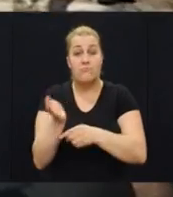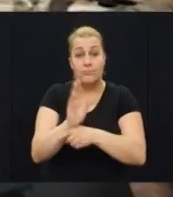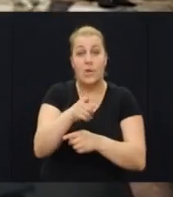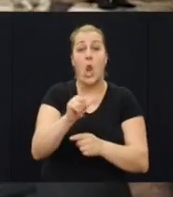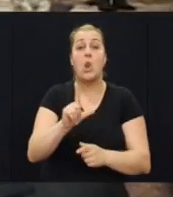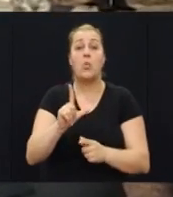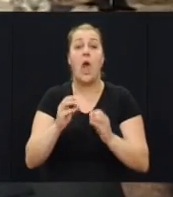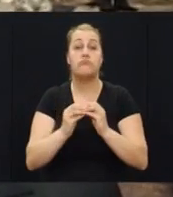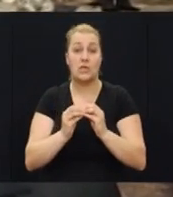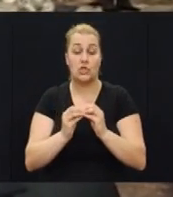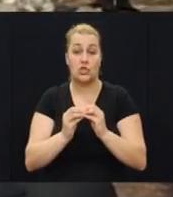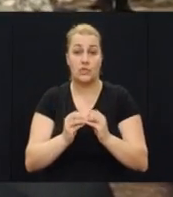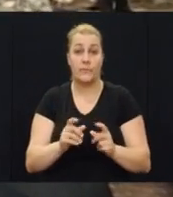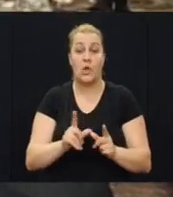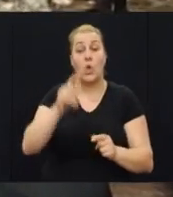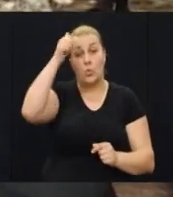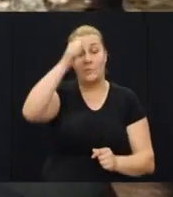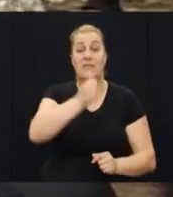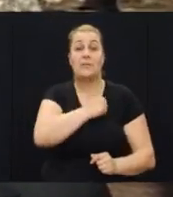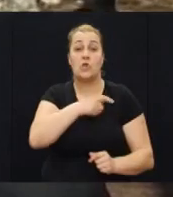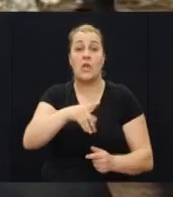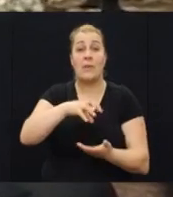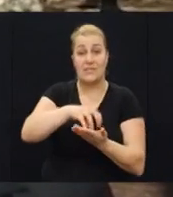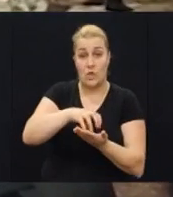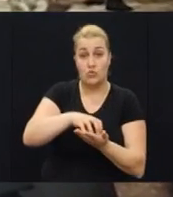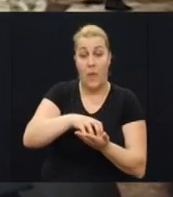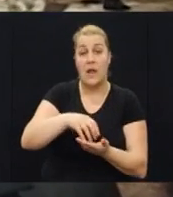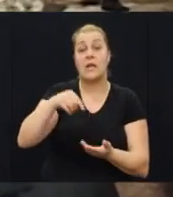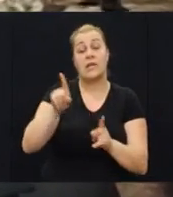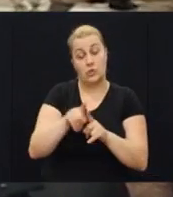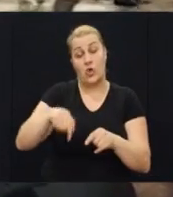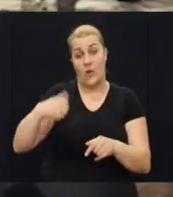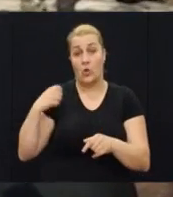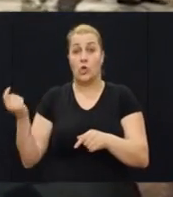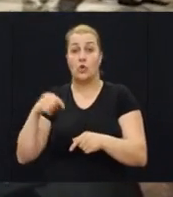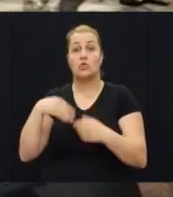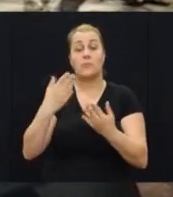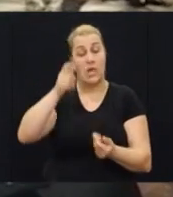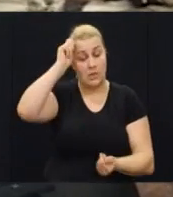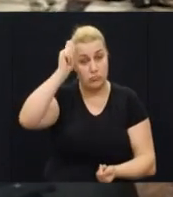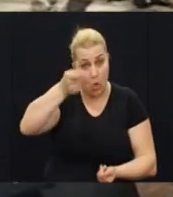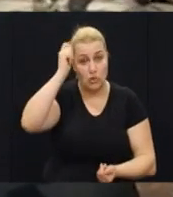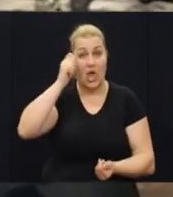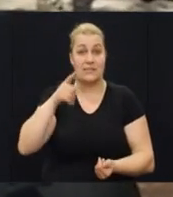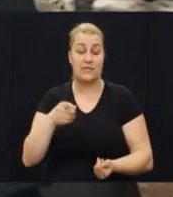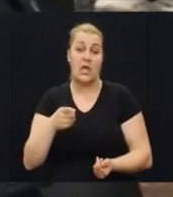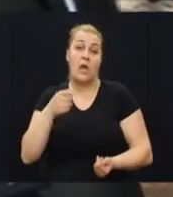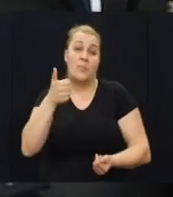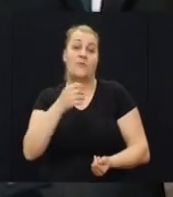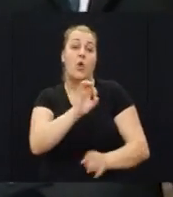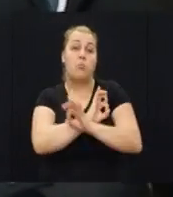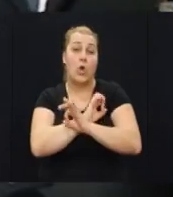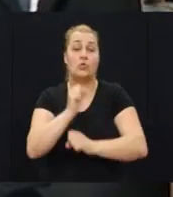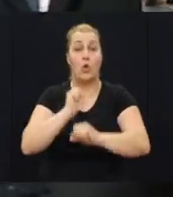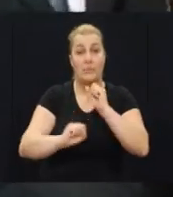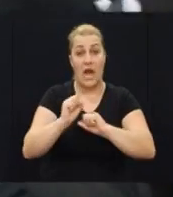Po ime Splitsko-Dalmatinske županije i ove godine smo došli odate počast žrtvi prvog hrvatskog redarstvanika i prvog poginilnog branitelja